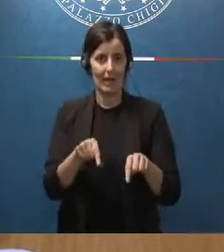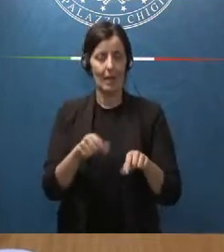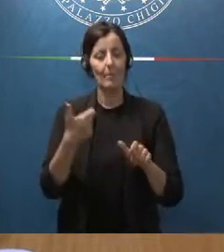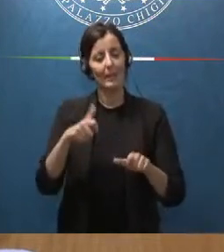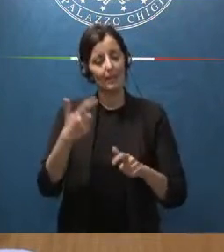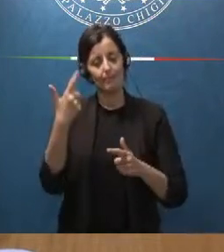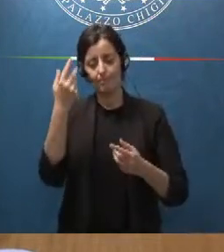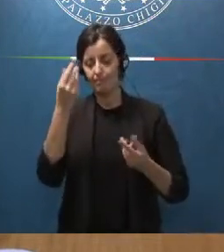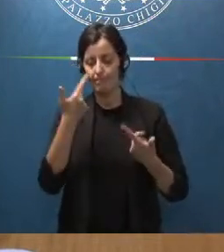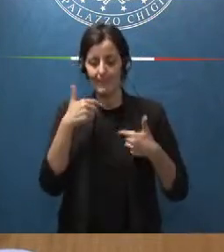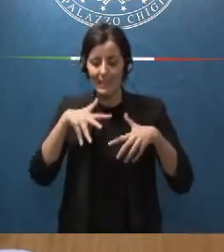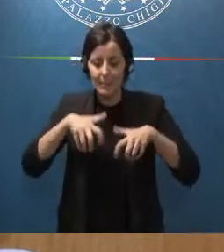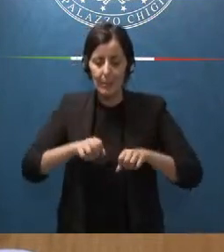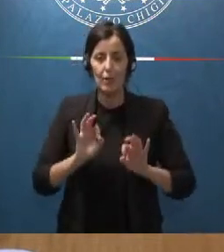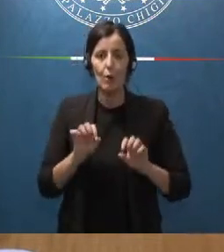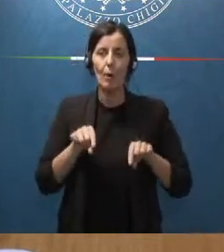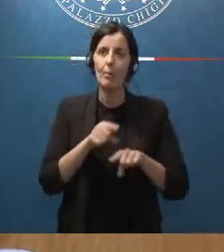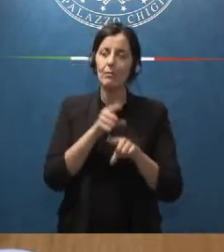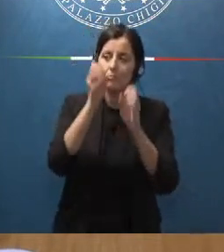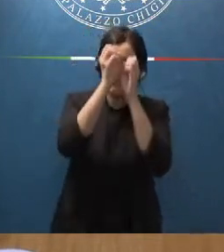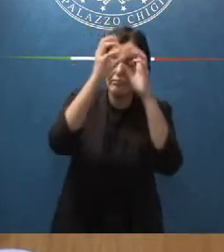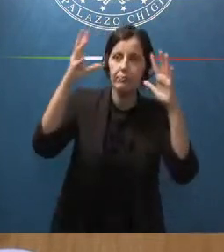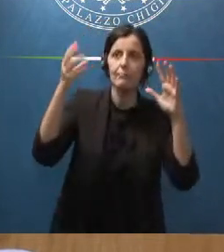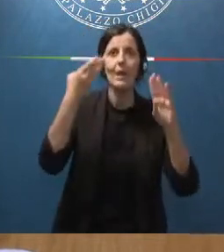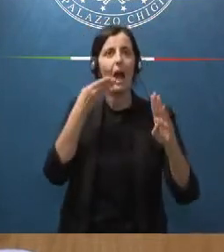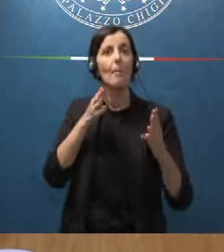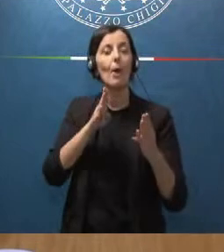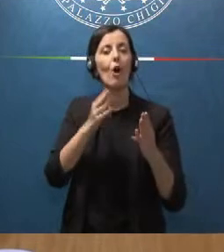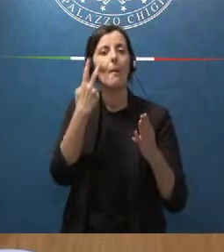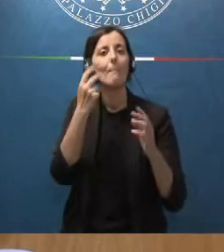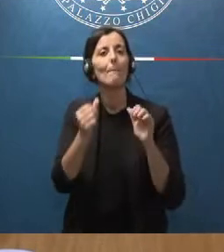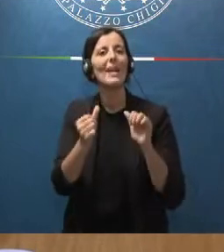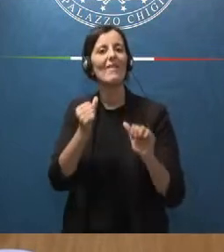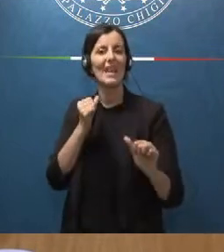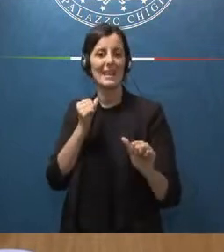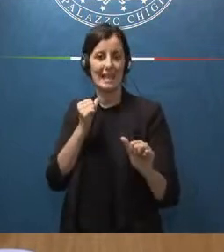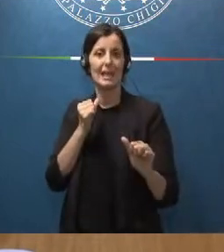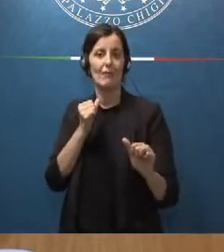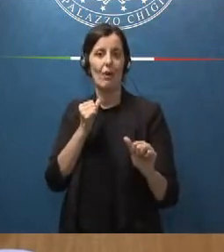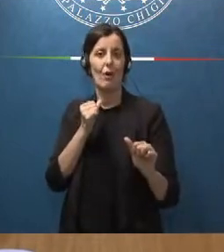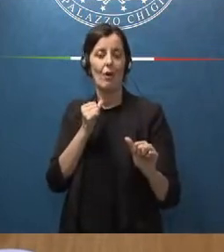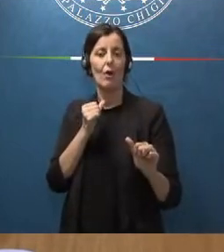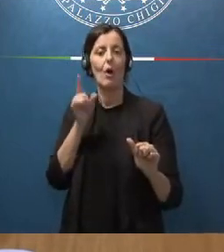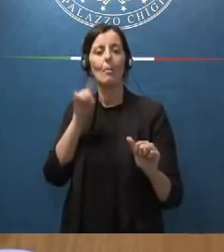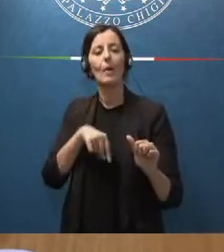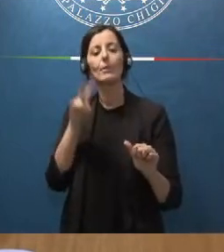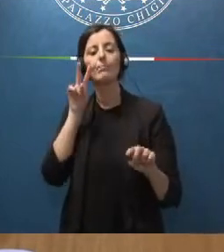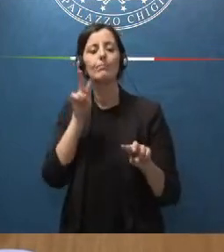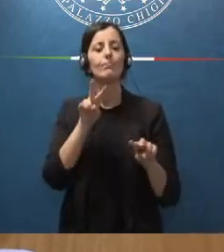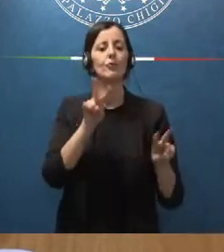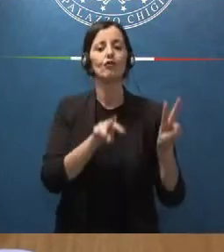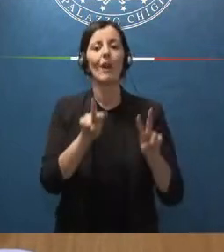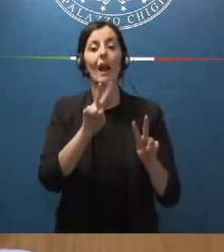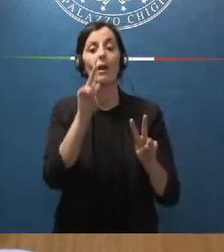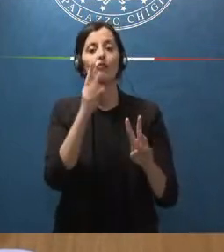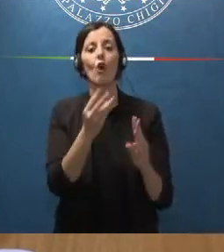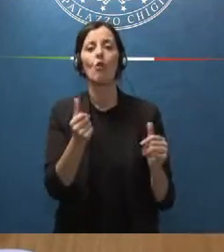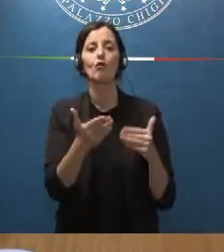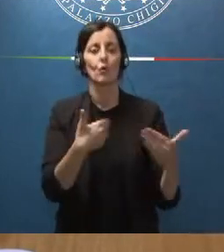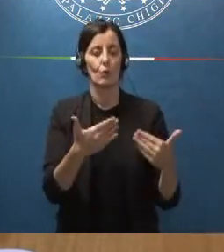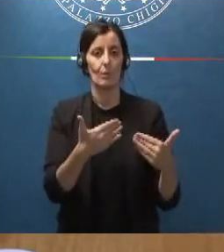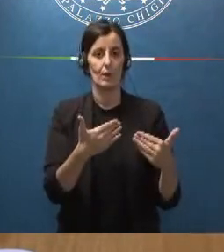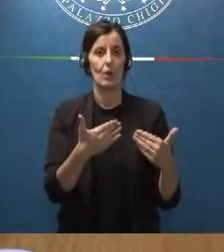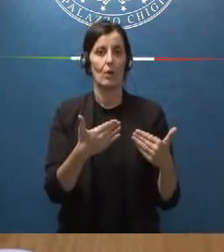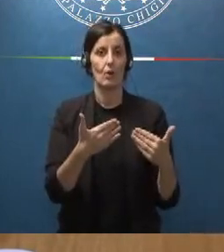'impegno è quello di immaginare un approccio preventivo come dicevo per individuare le soluzioni per tempo ed evitare che